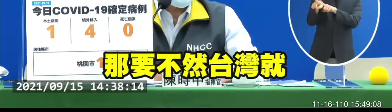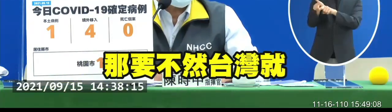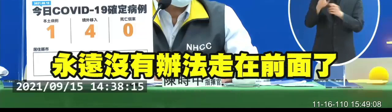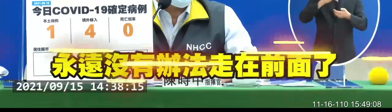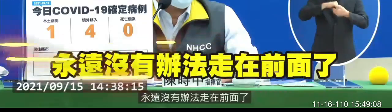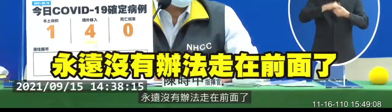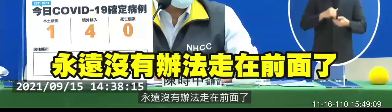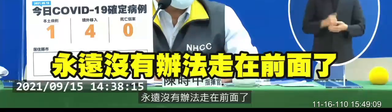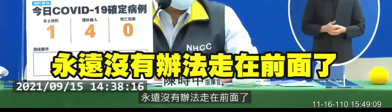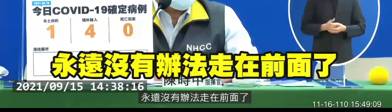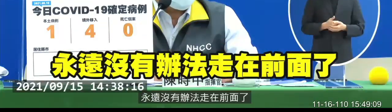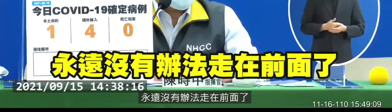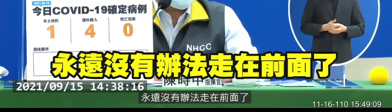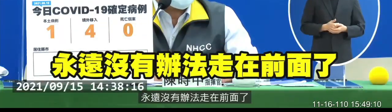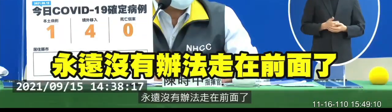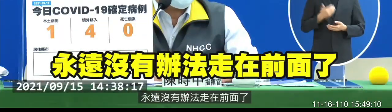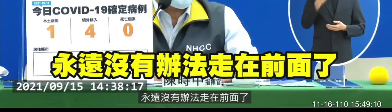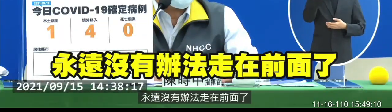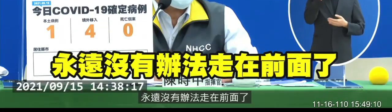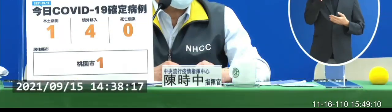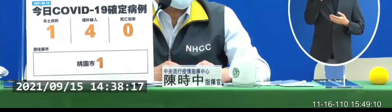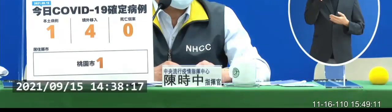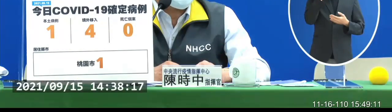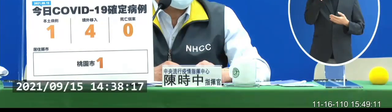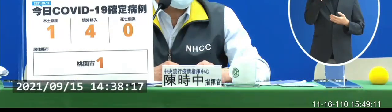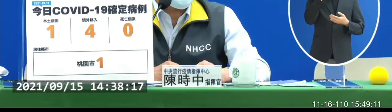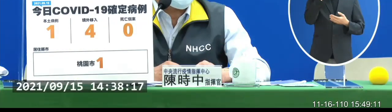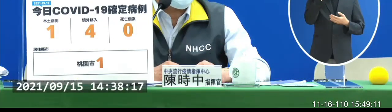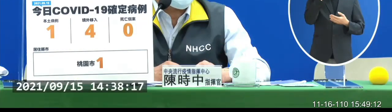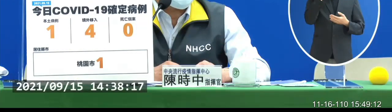然台灣就永遠沒有辦法走在前面了